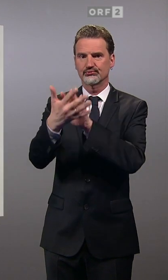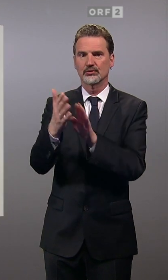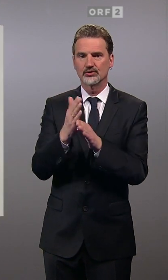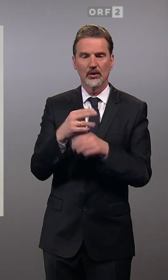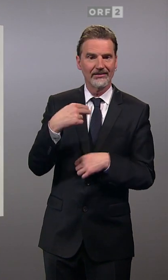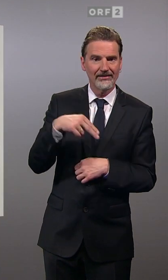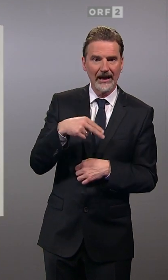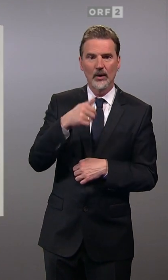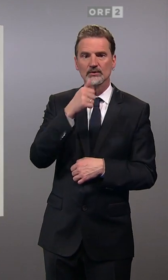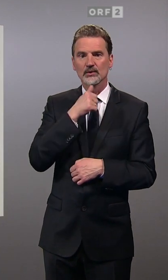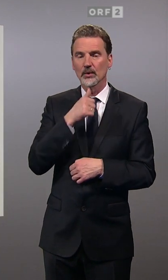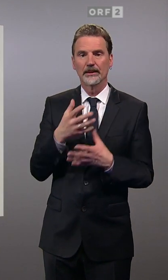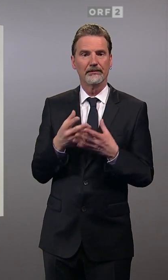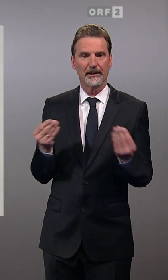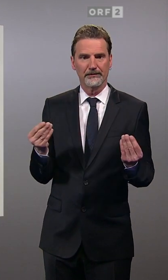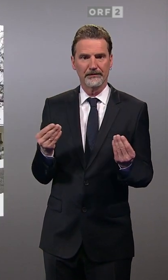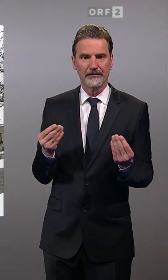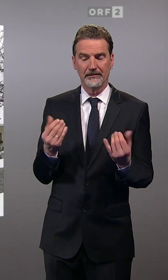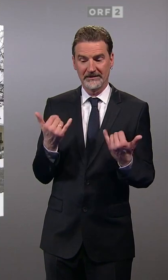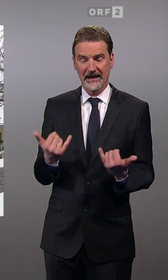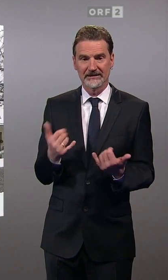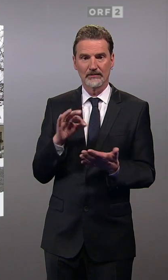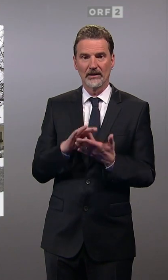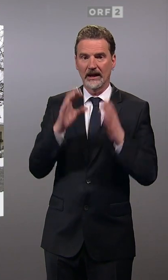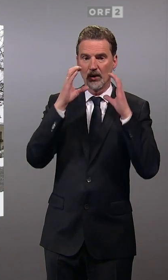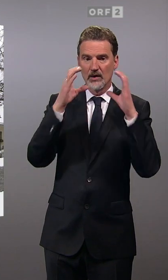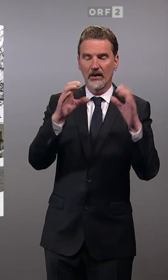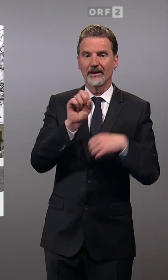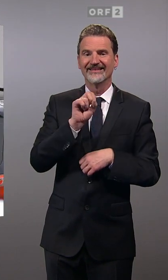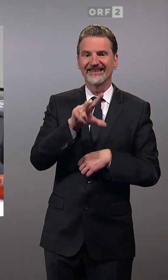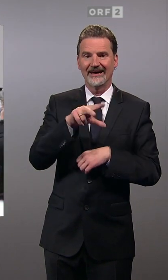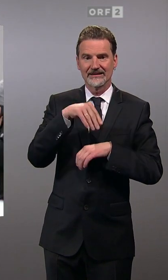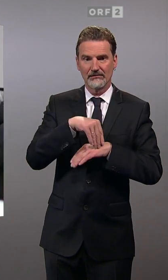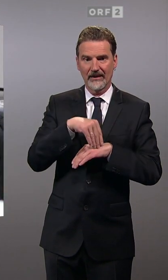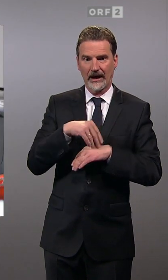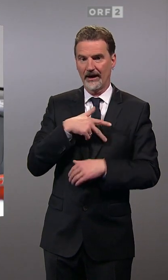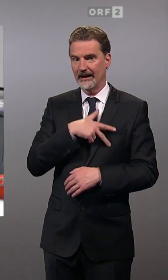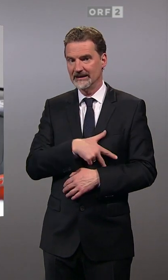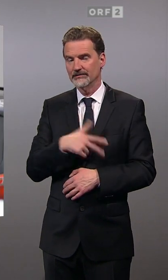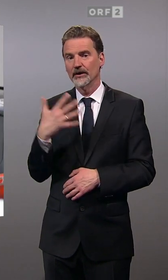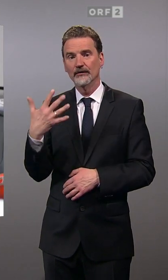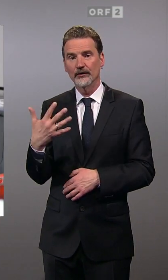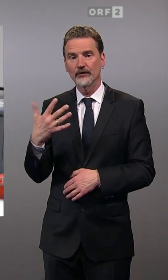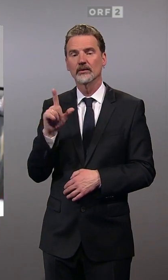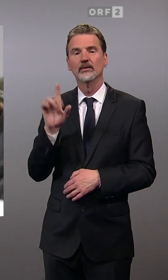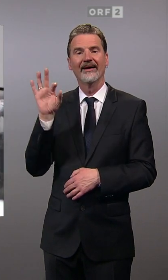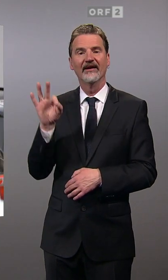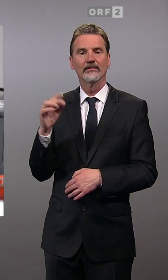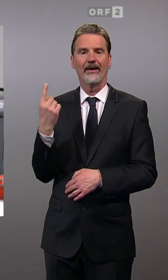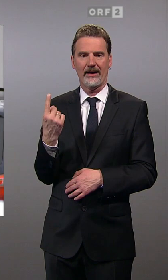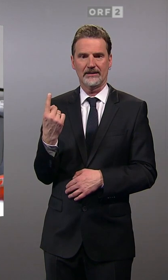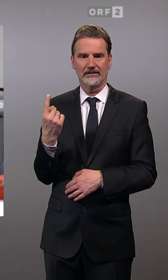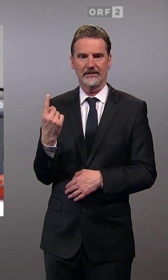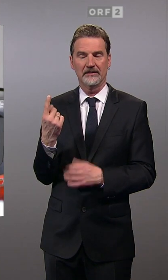Neos und Grüne gibt es nicht mehr. Aktuell hält die ÖVP 13 Mandate, die SPÖ 5 und die FPÖ eines.